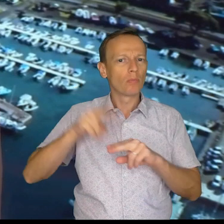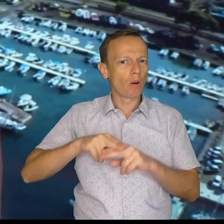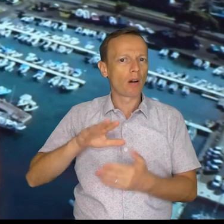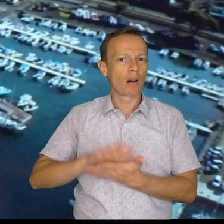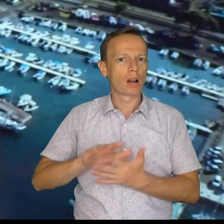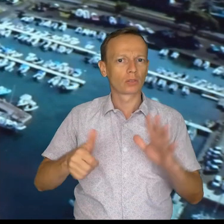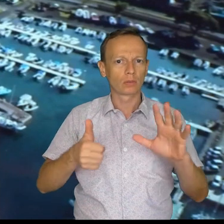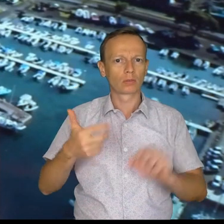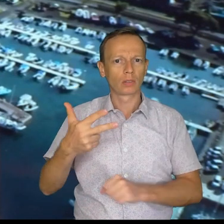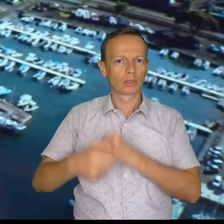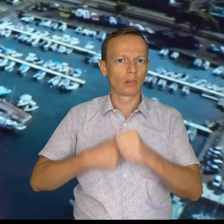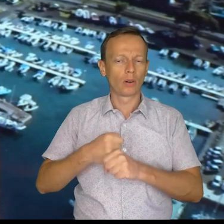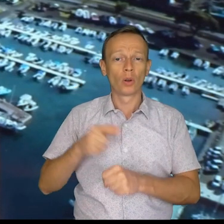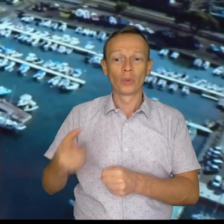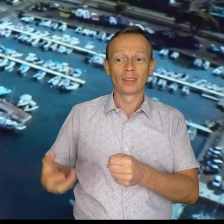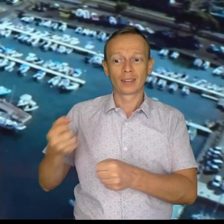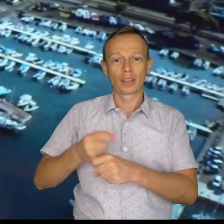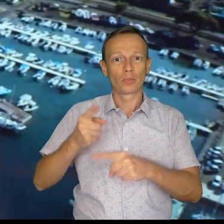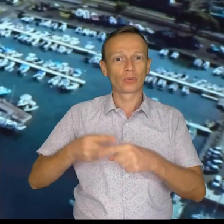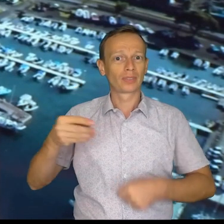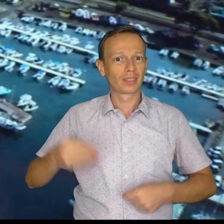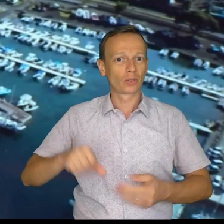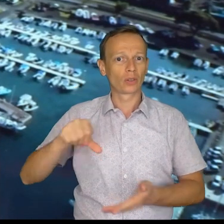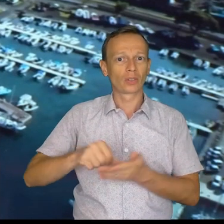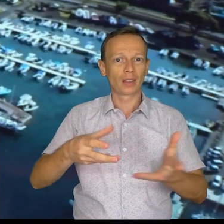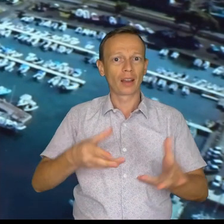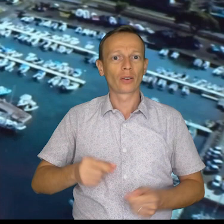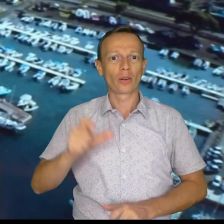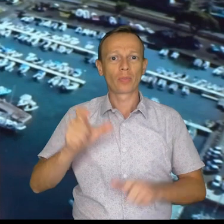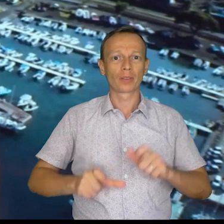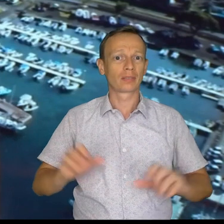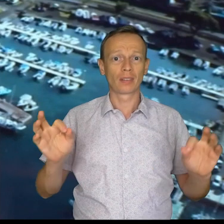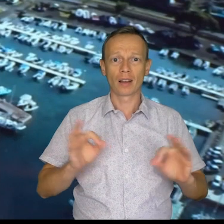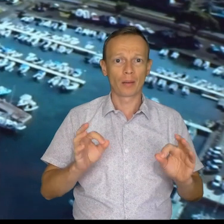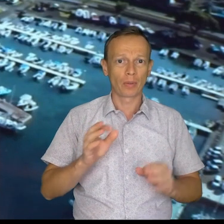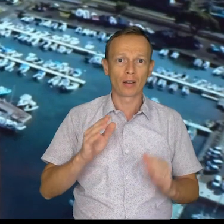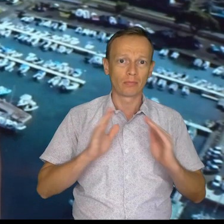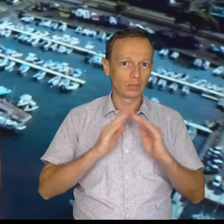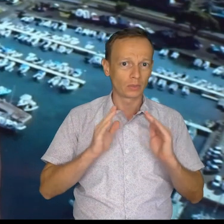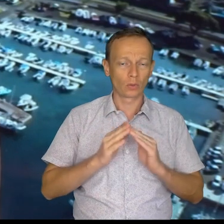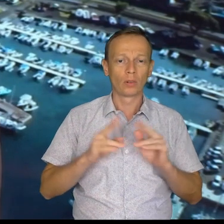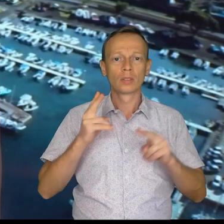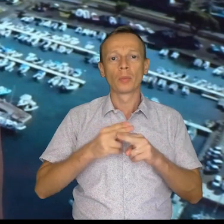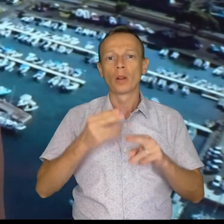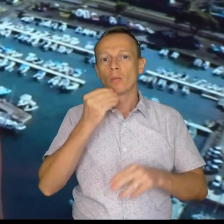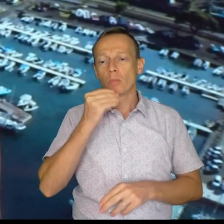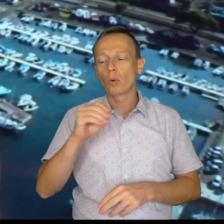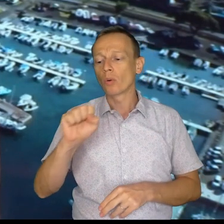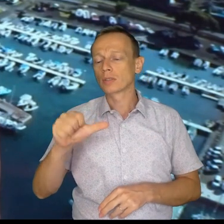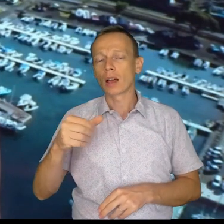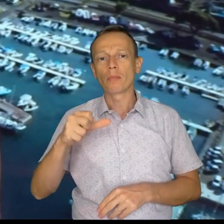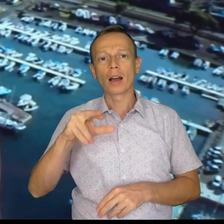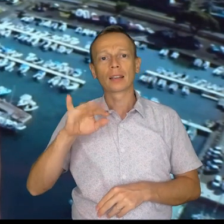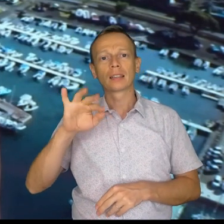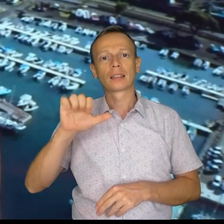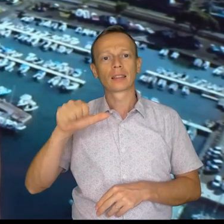journal. Il était le fondateur et directeur du centre d'accueil pour SDF, le Bon Samaritain, à Papiété depuis sa vondation dans les